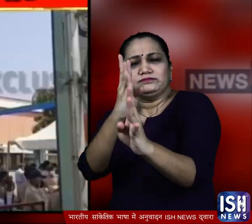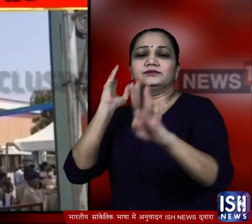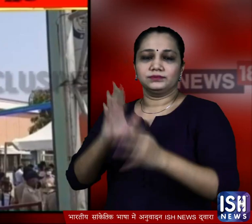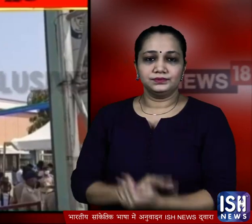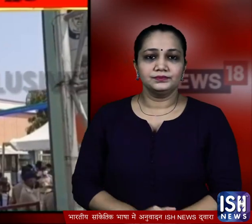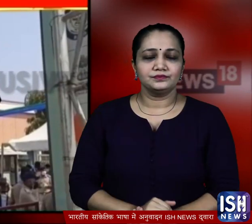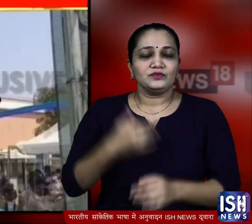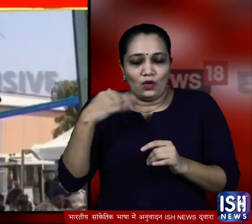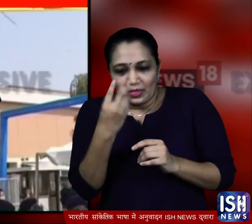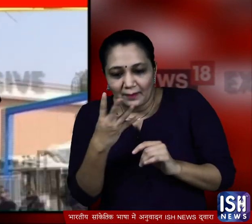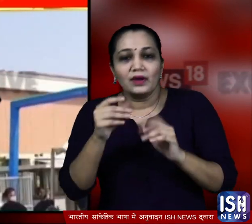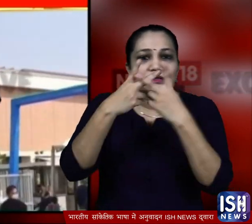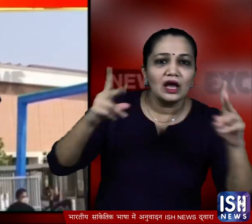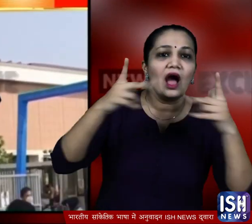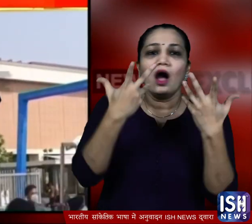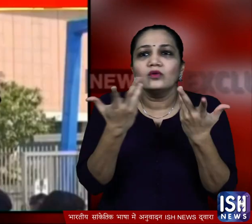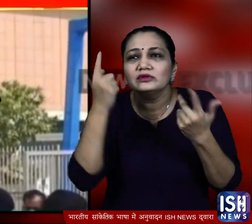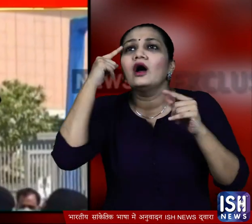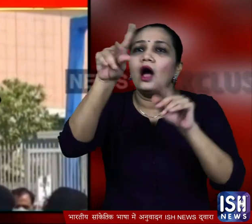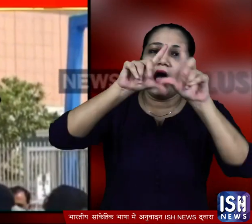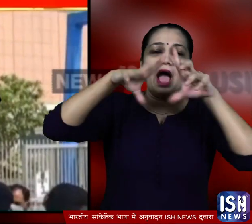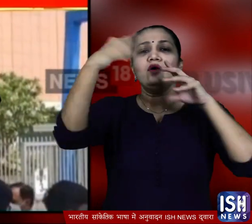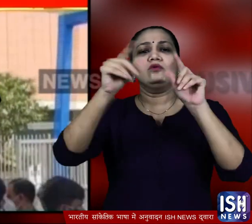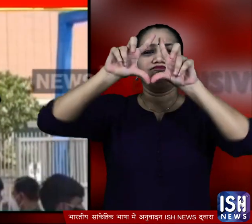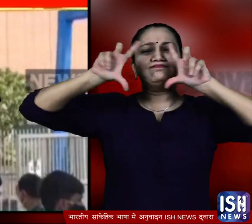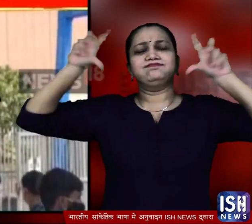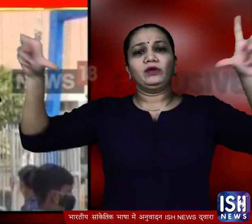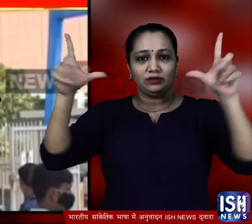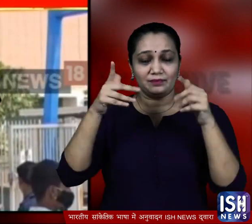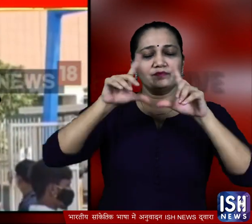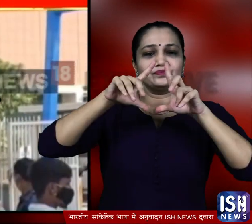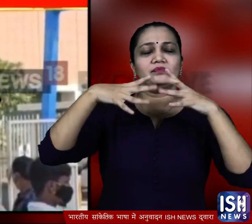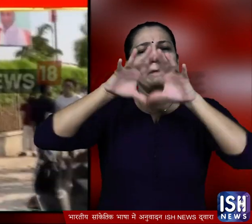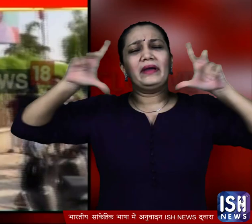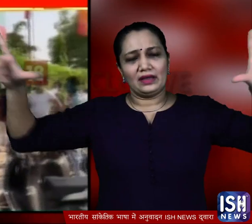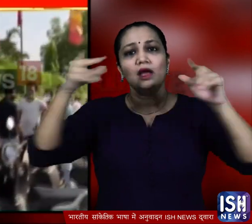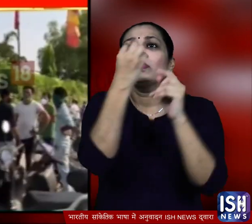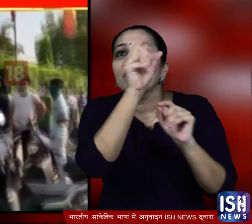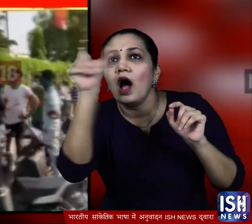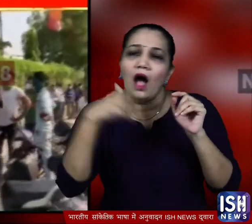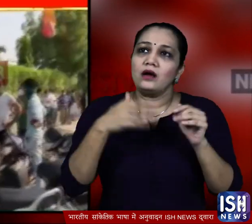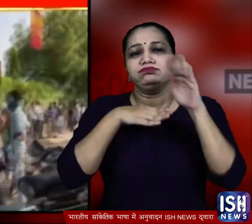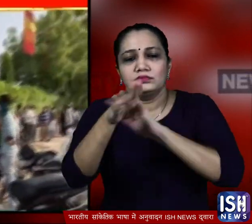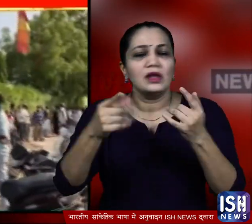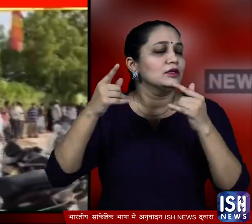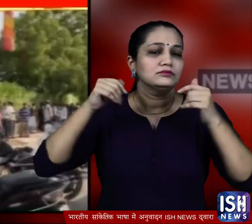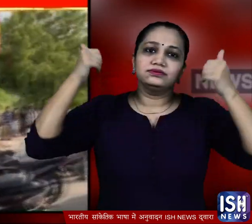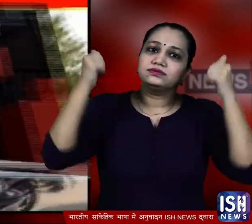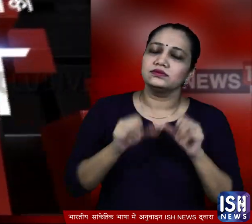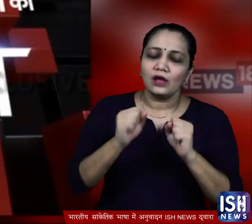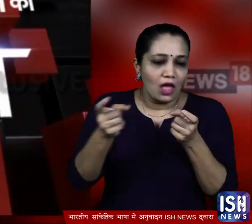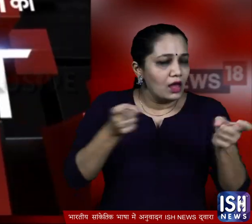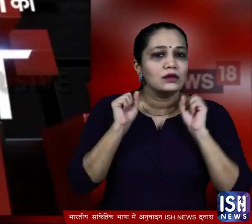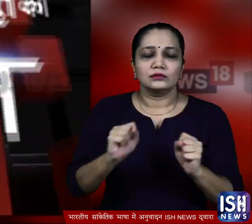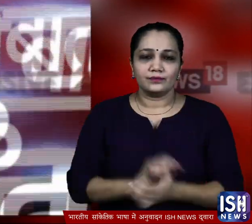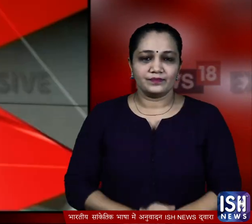करते देखे लोगों को उनके नंबर की जानकारी देने के लिए एस्पताल के बाहर एक बड़ी एलेक्ट्रोनिक स्क्रीन भी लगाई गई लेकिन भीड के आगे ये इंतजाम भी नाकाफी